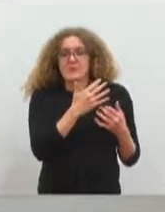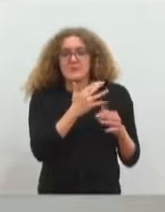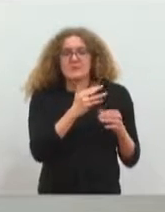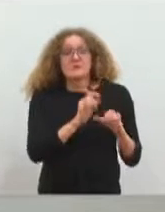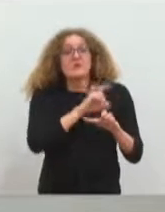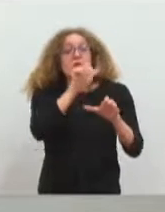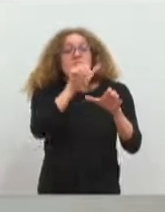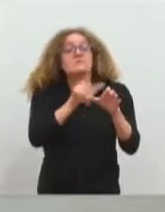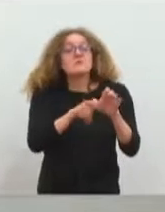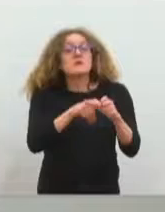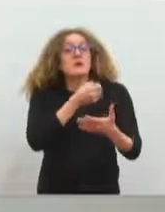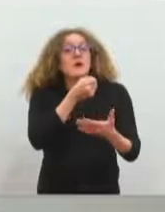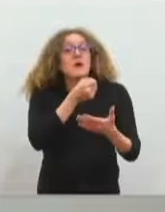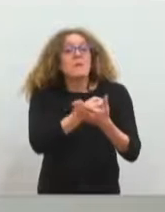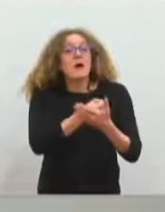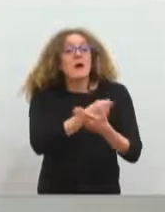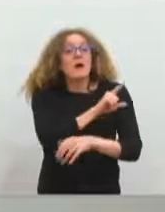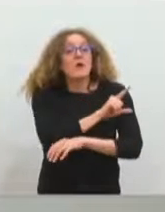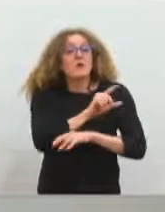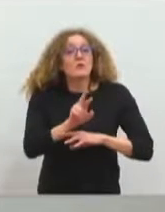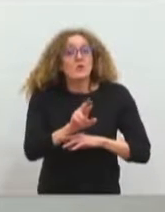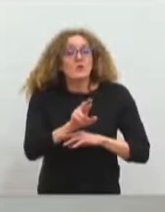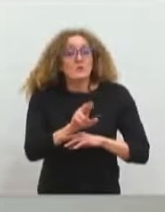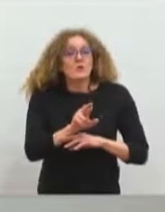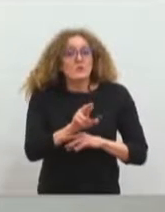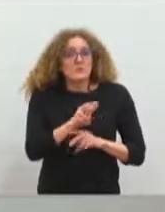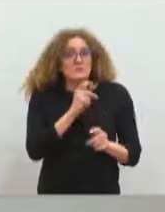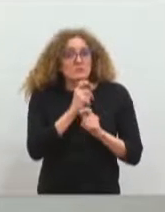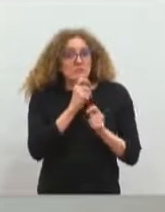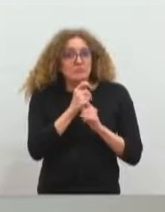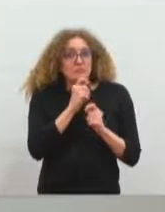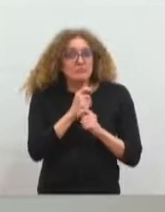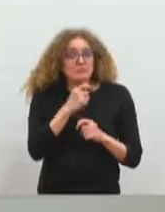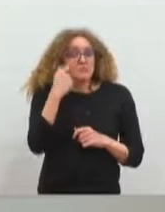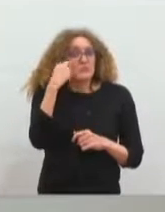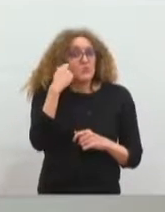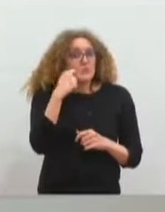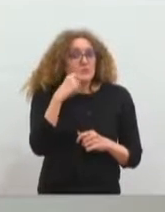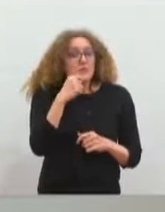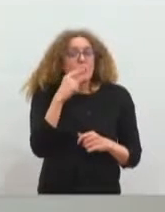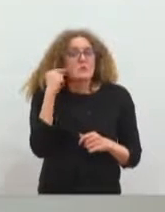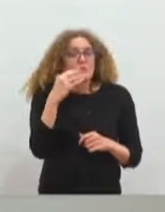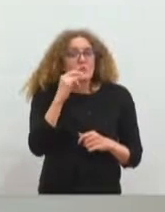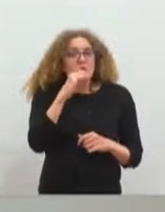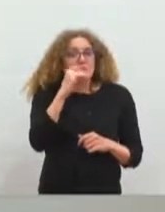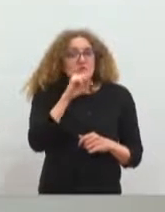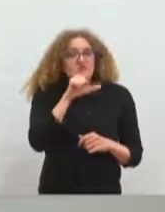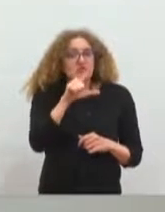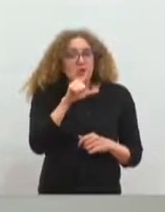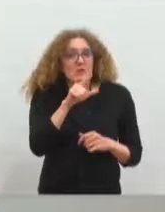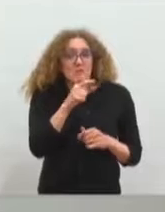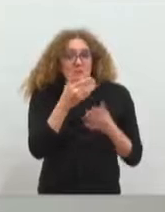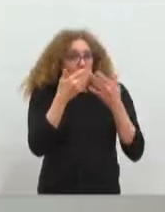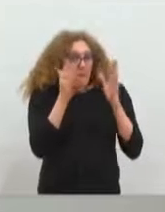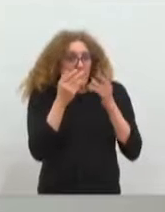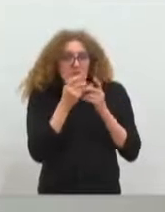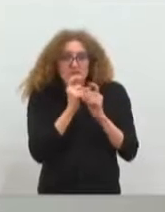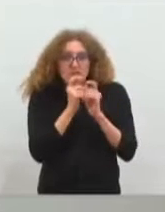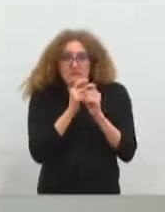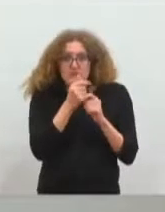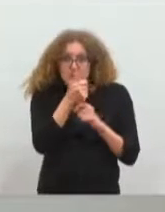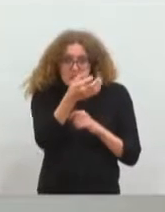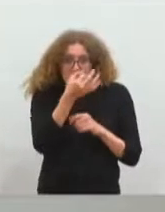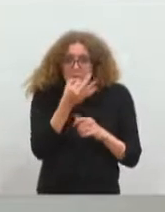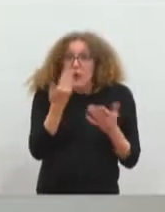Ballon-que-Doc. Je tiens à saluer son président, monsieur Yves-Michel, qui a tout de suite ouvert la discussion et a dit qu'à partir du moment où il y avait un vote, c'était